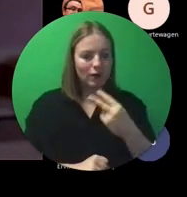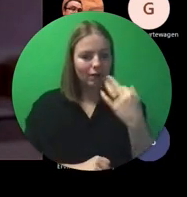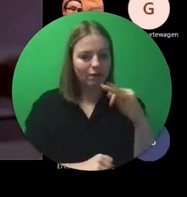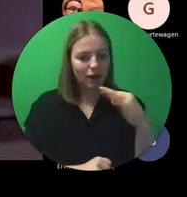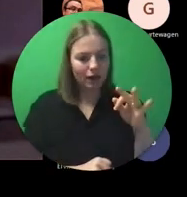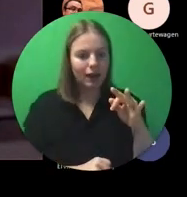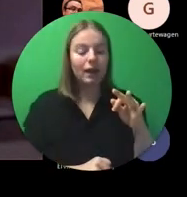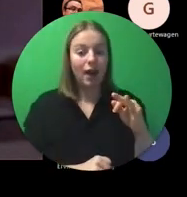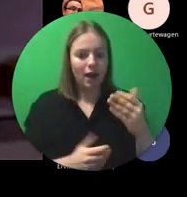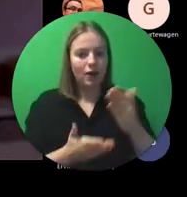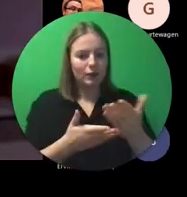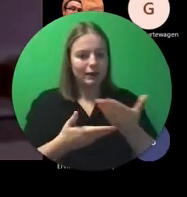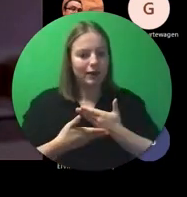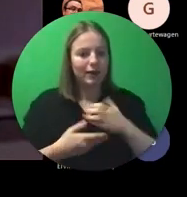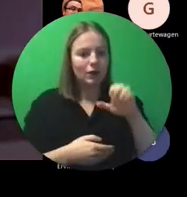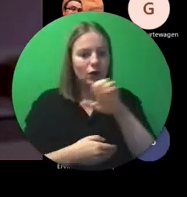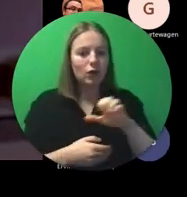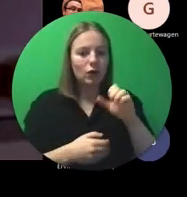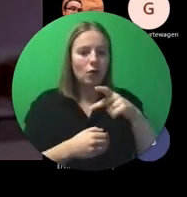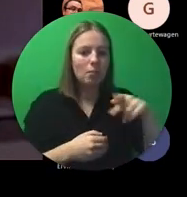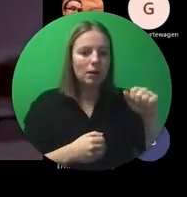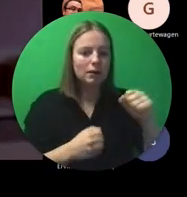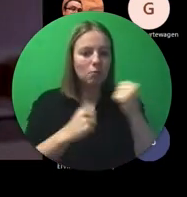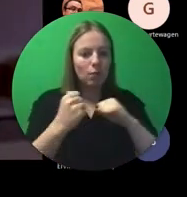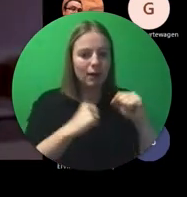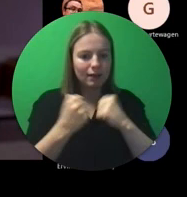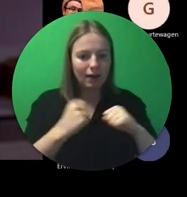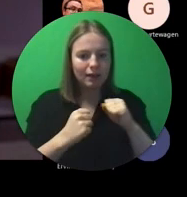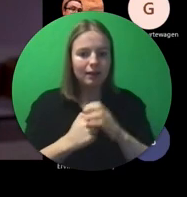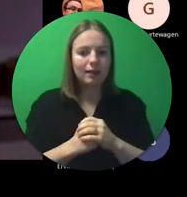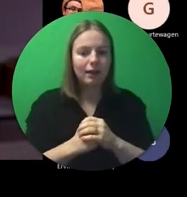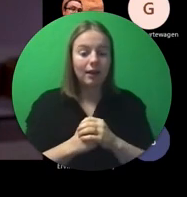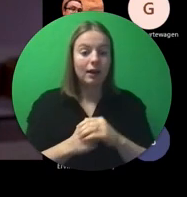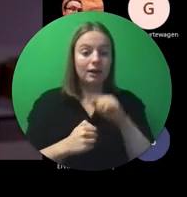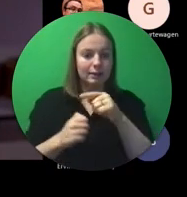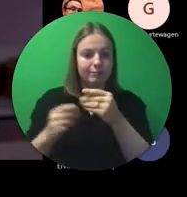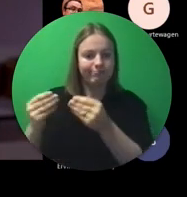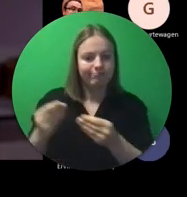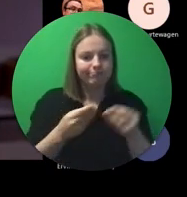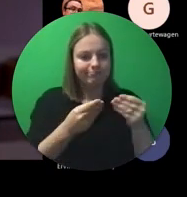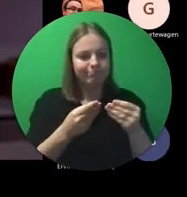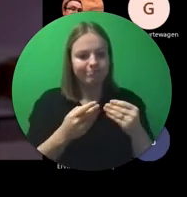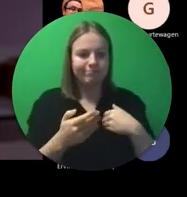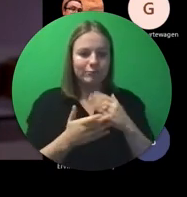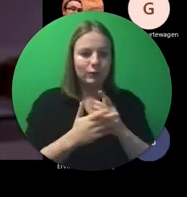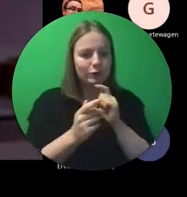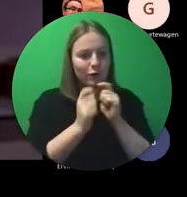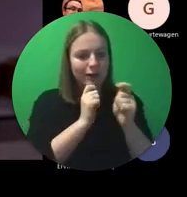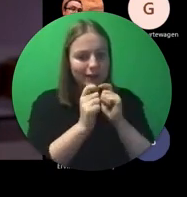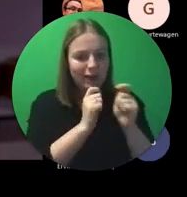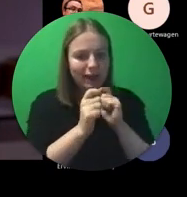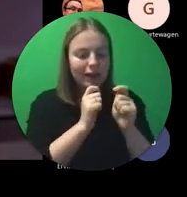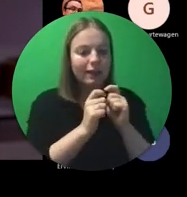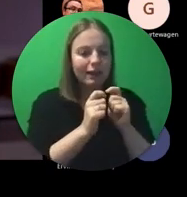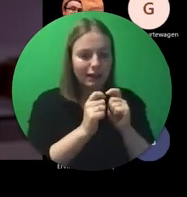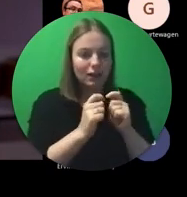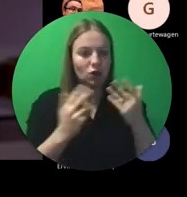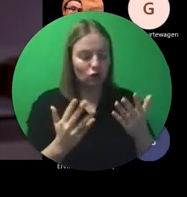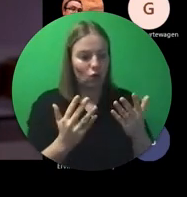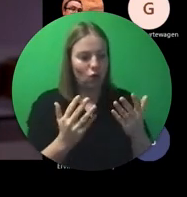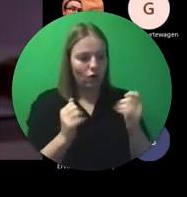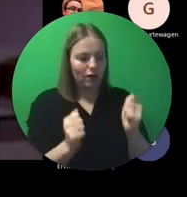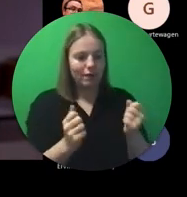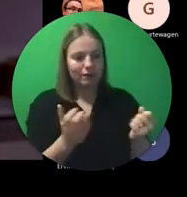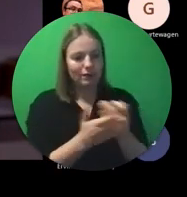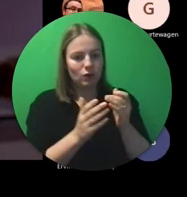in Frankrijk, heb ik zo mijn Europas Mobiliteit verkregen. En op basis daarvan ben ik dan gaan solliciteren. En zo heb ik dan